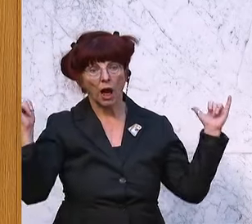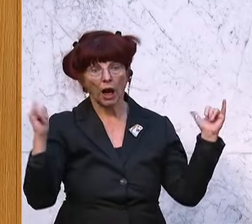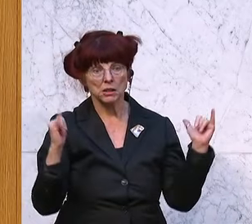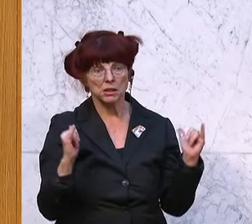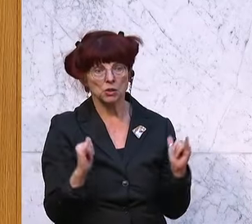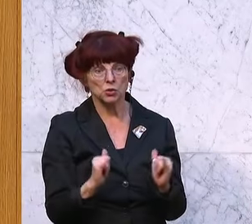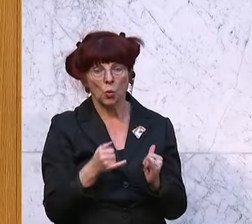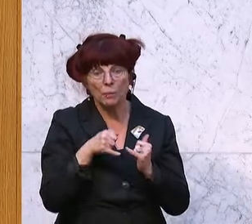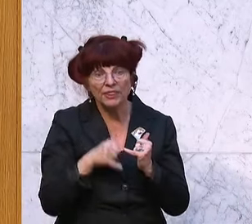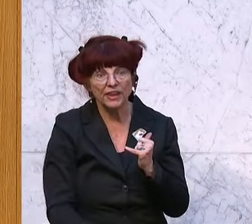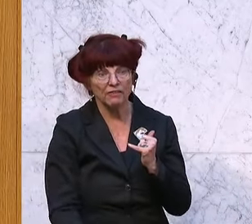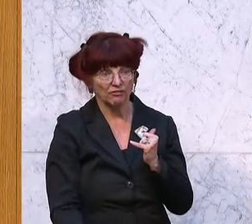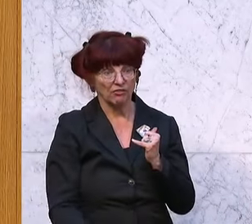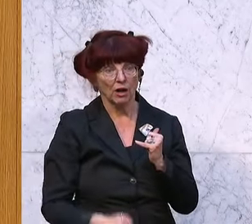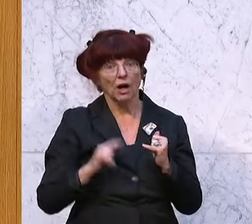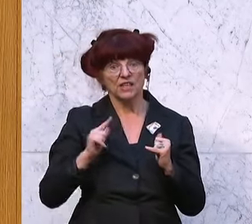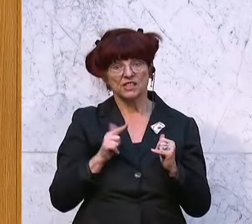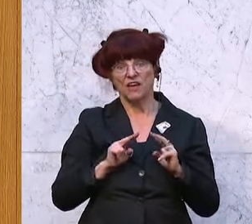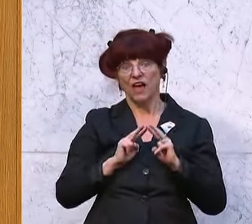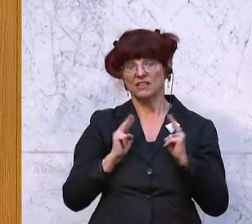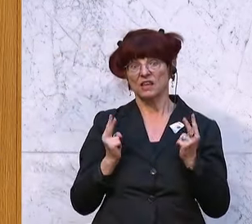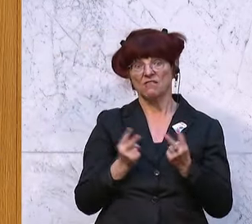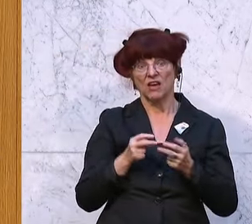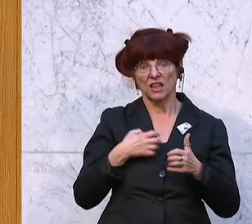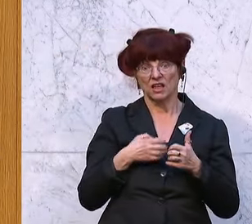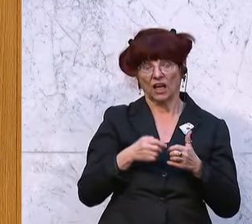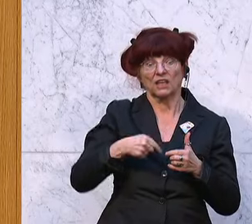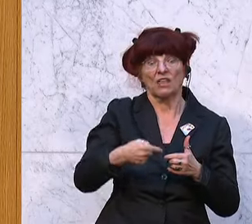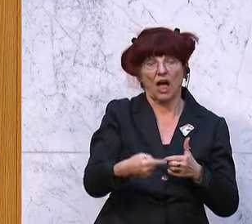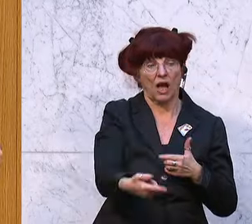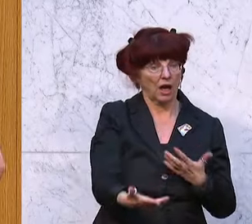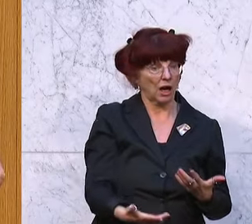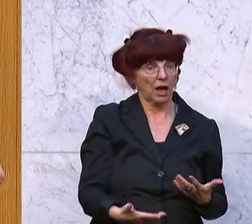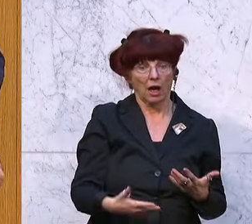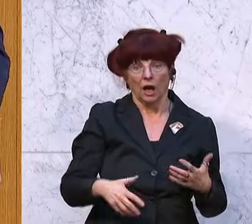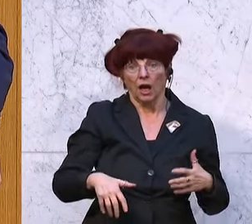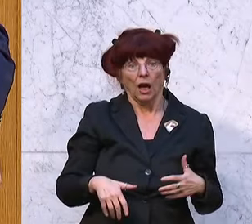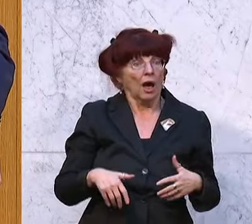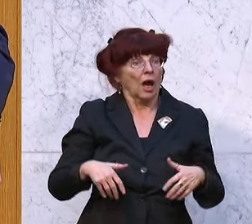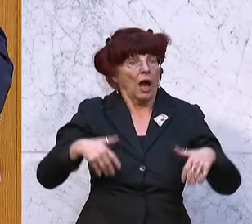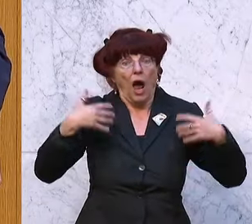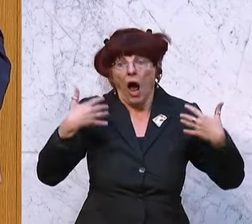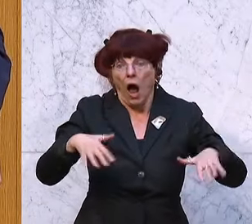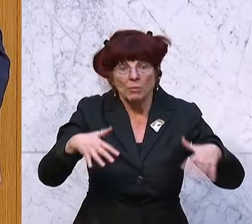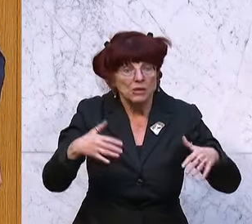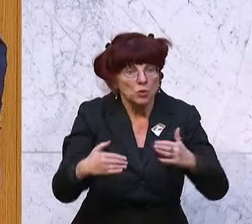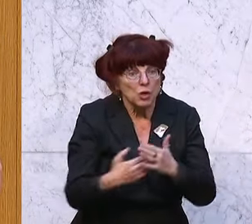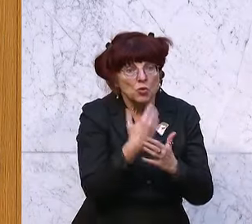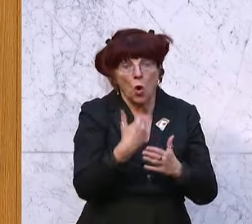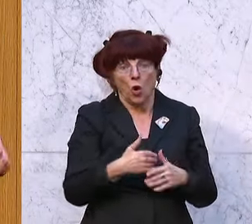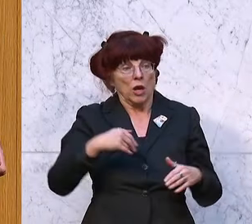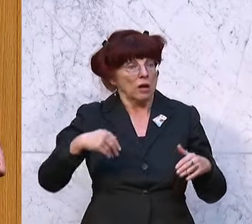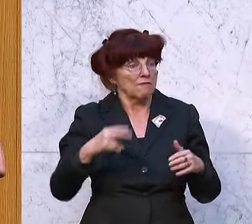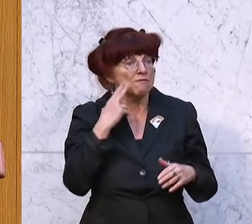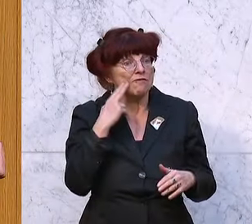Zweiten Weltkrieg. Wir stecken so tief drin, dass die Horrormeldungen gar nicht abreißen. Die Arbeitslosen steigen jeden Tag, neue Firmen bleiten und